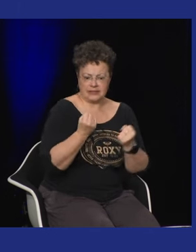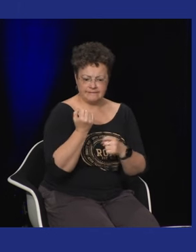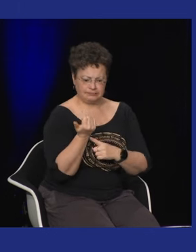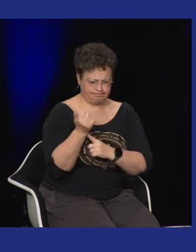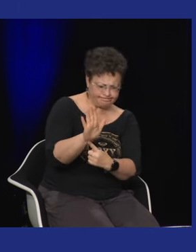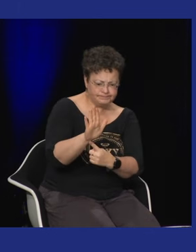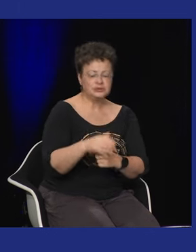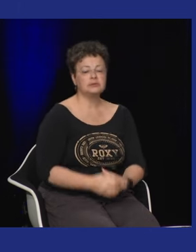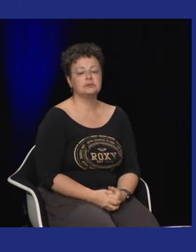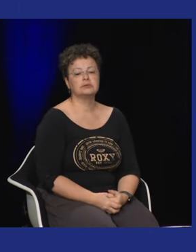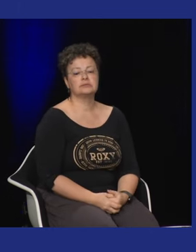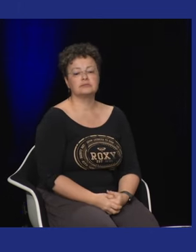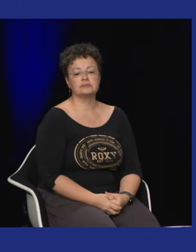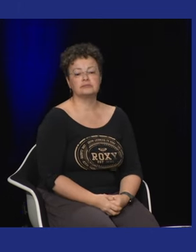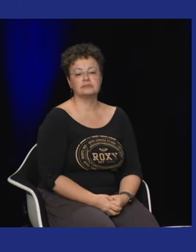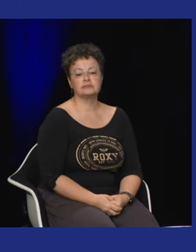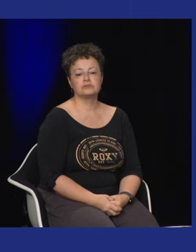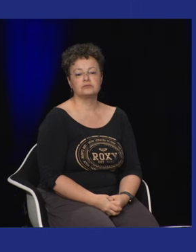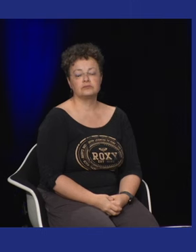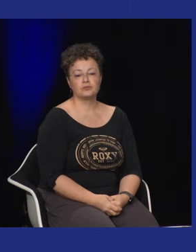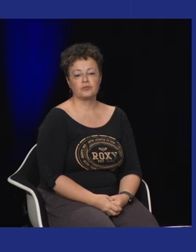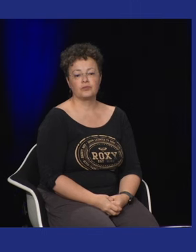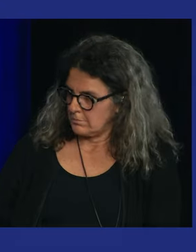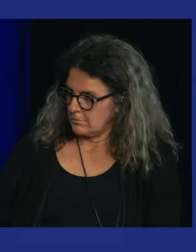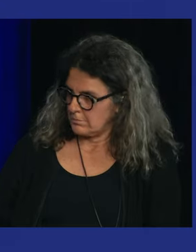artiste actif activiste